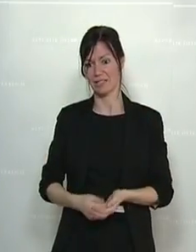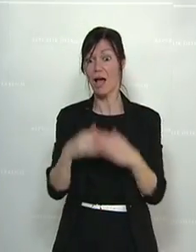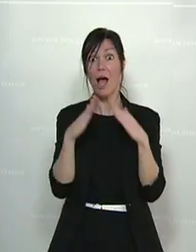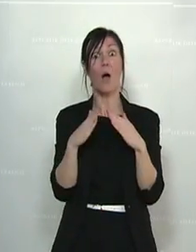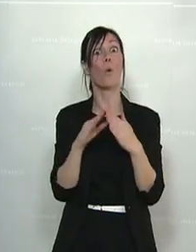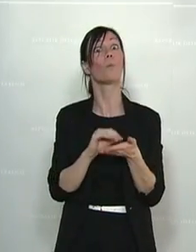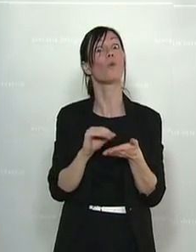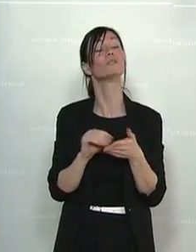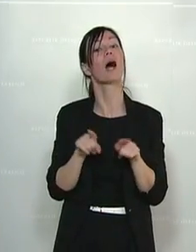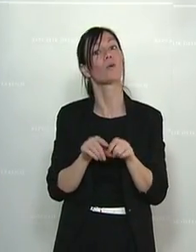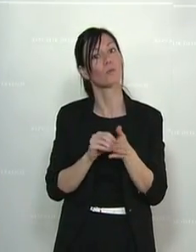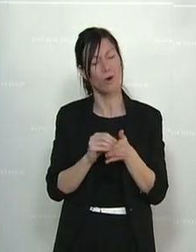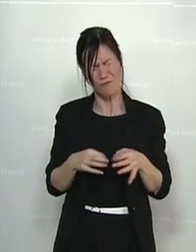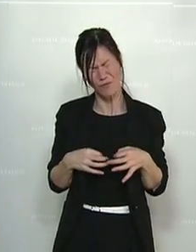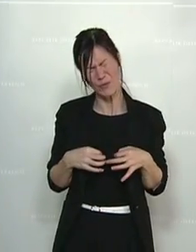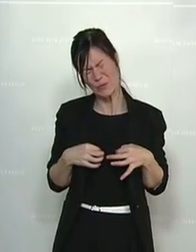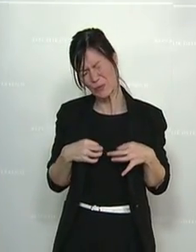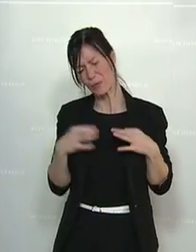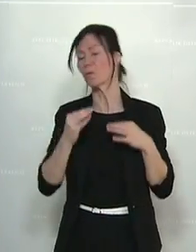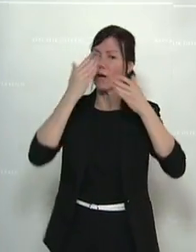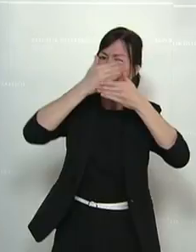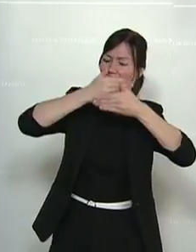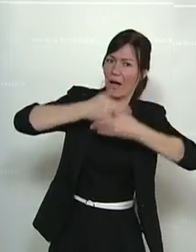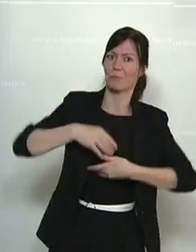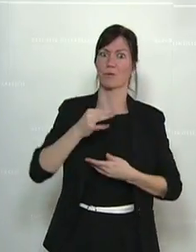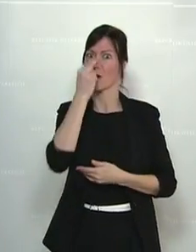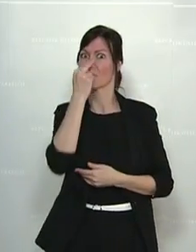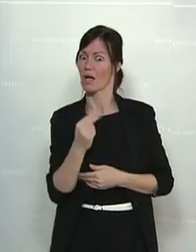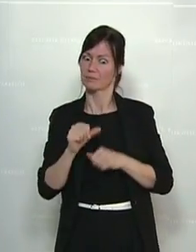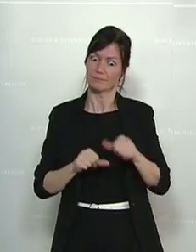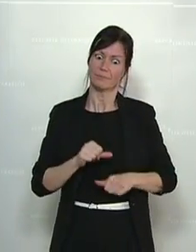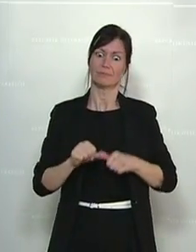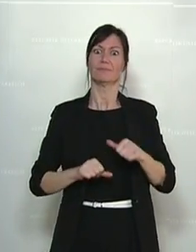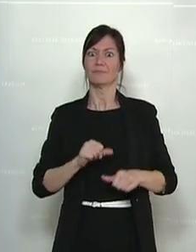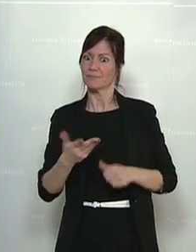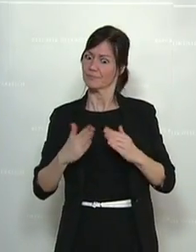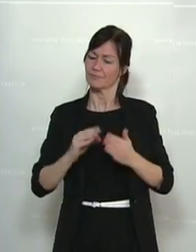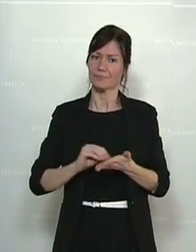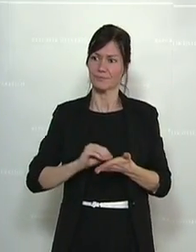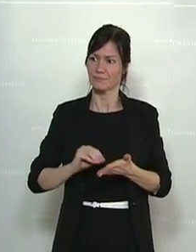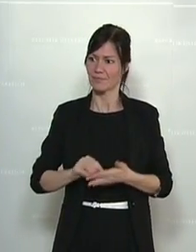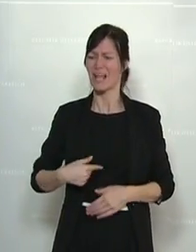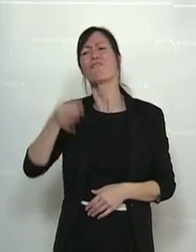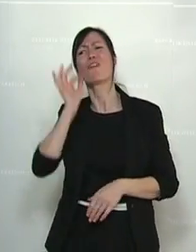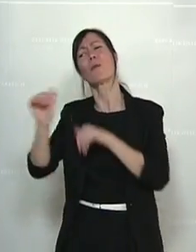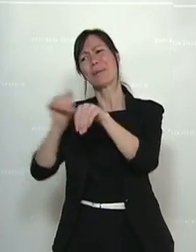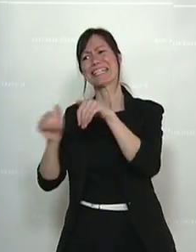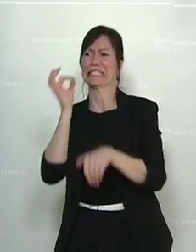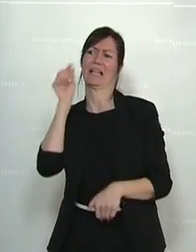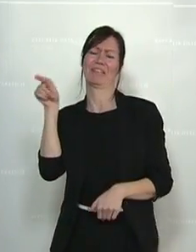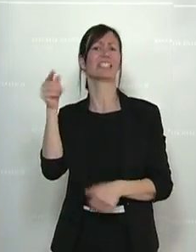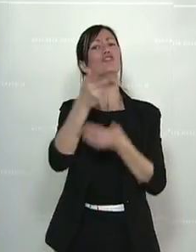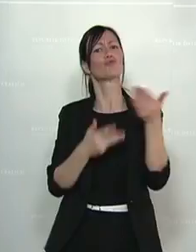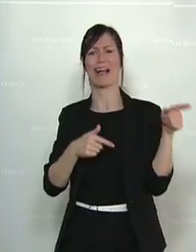Homeoffice abends, frühmorgens oder auch nachts. Frau Minister, wenn Sie die Sprache der Frauen sprechen, dann